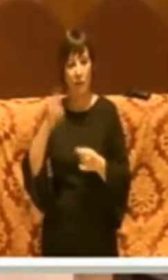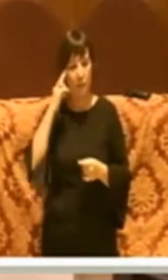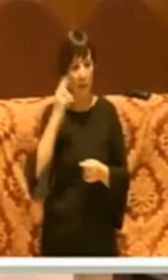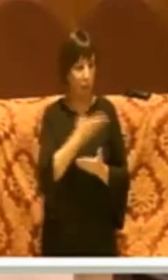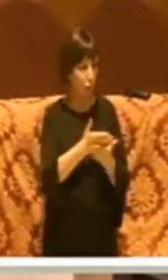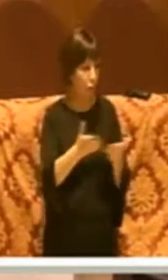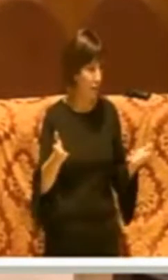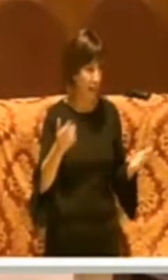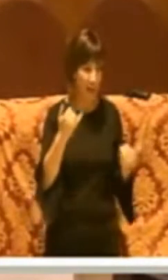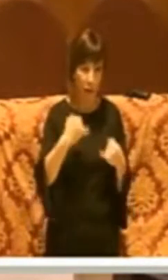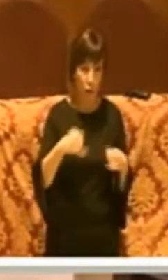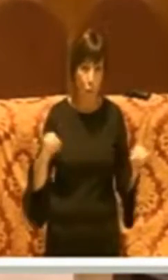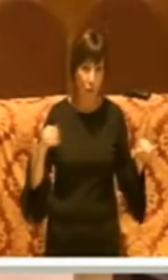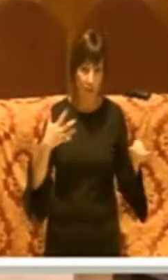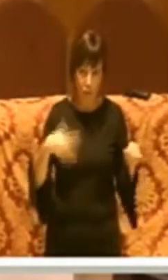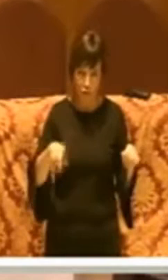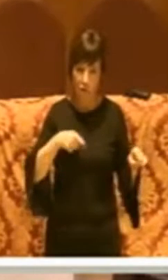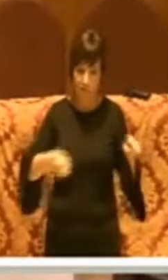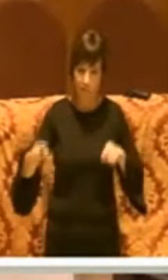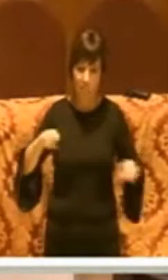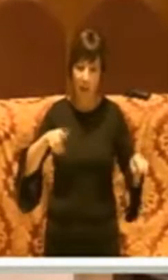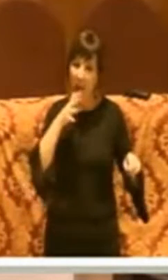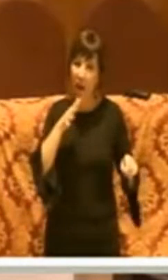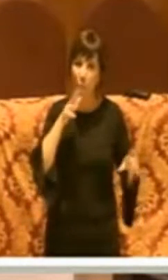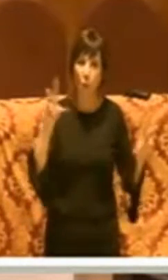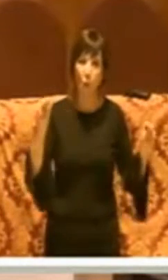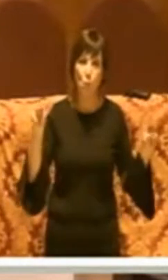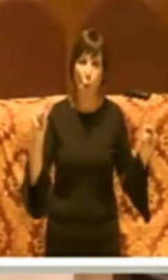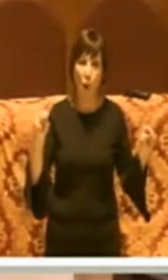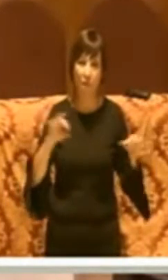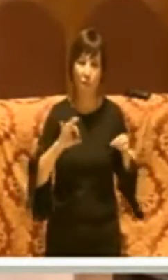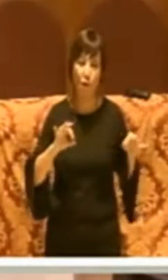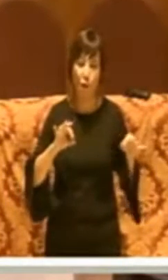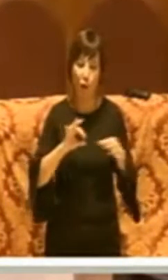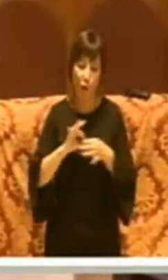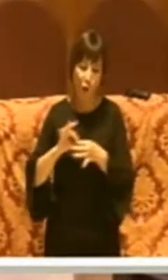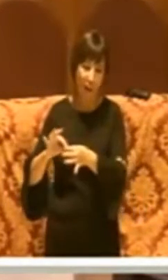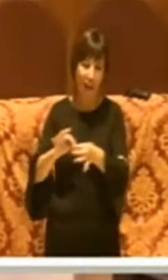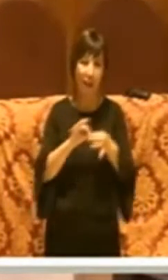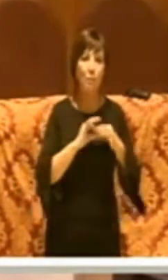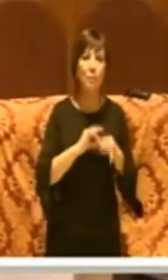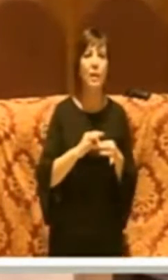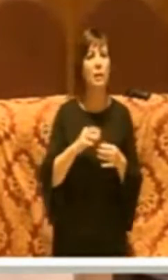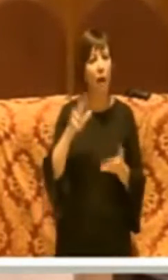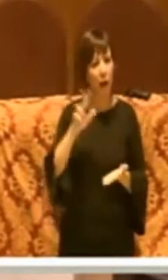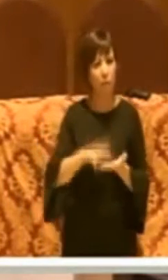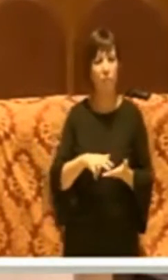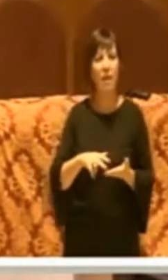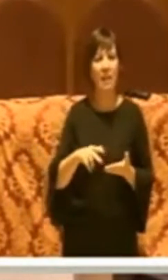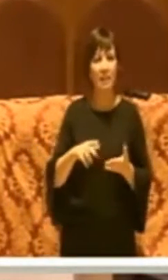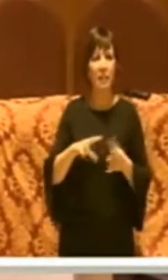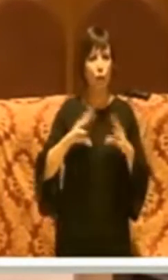quelle insomma da ultime approvate in giunta capitolina